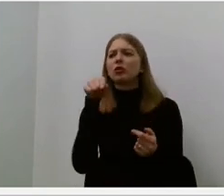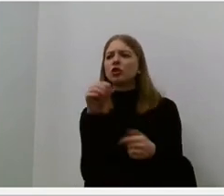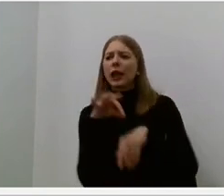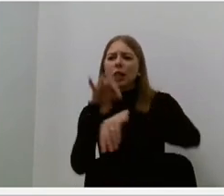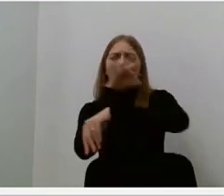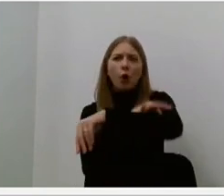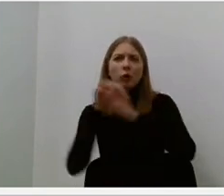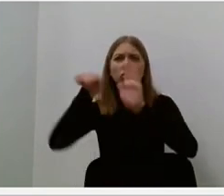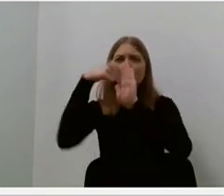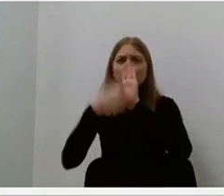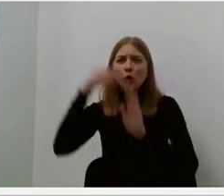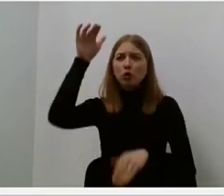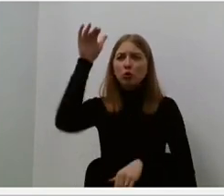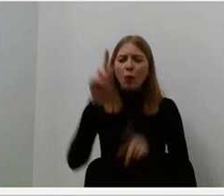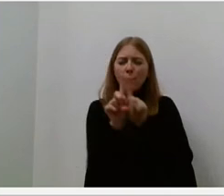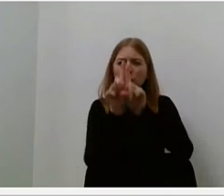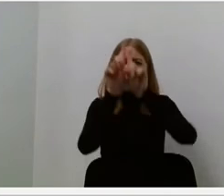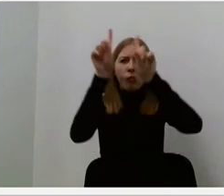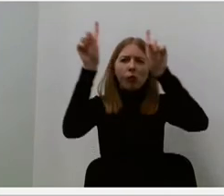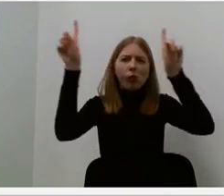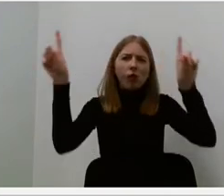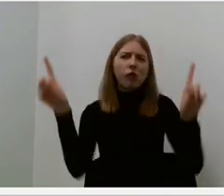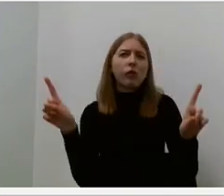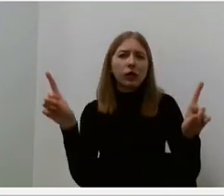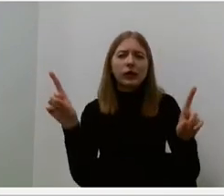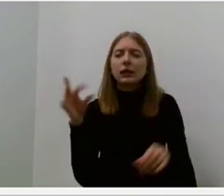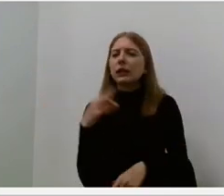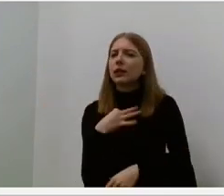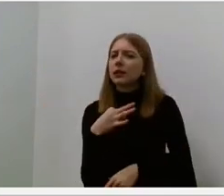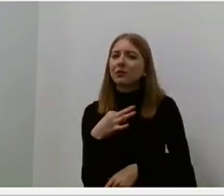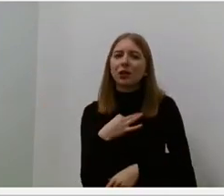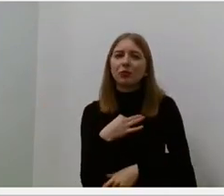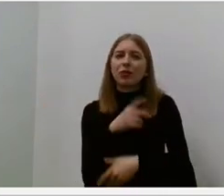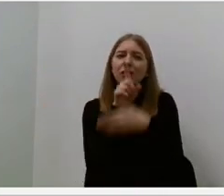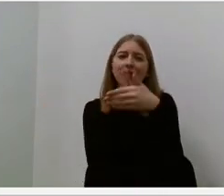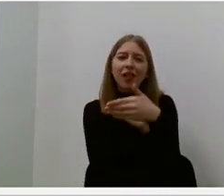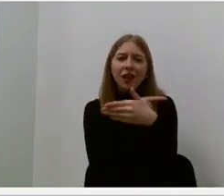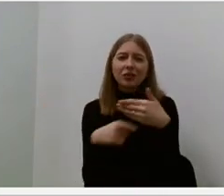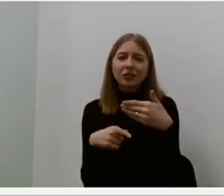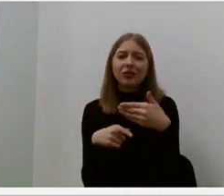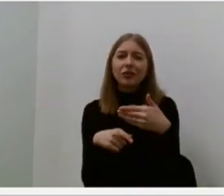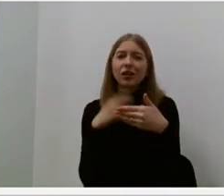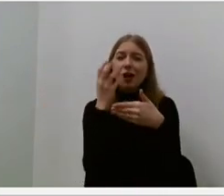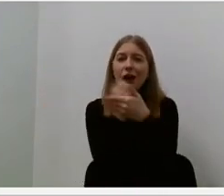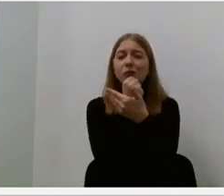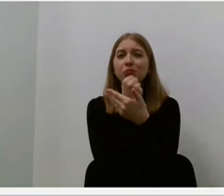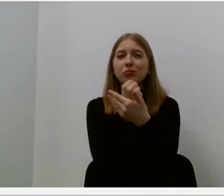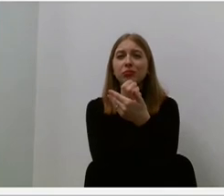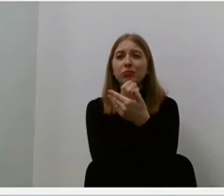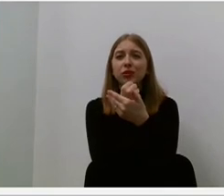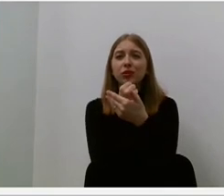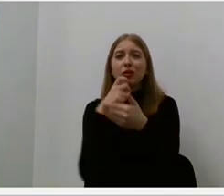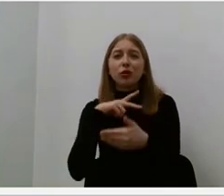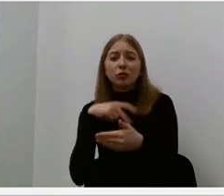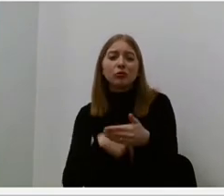tūkstančių kilometrų, tačiau ta telegrama atėjusi iš dukros jį yra